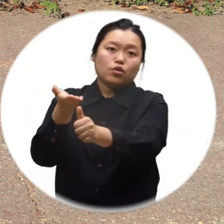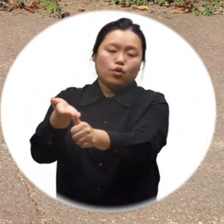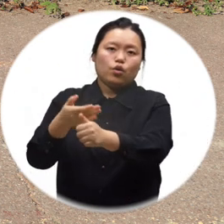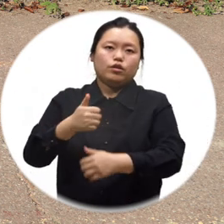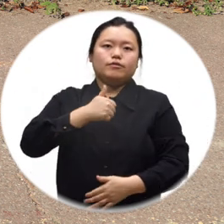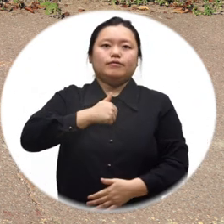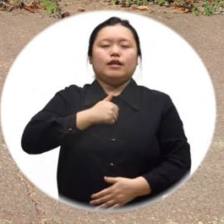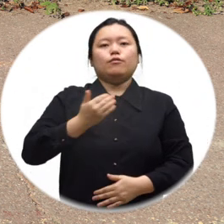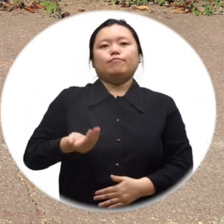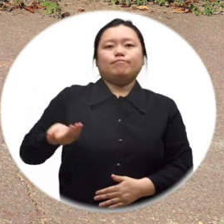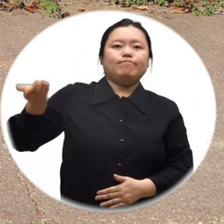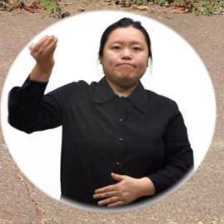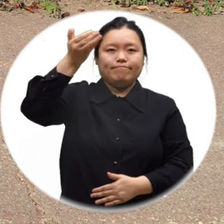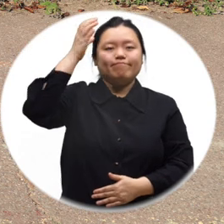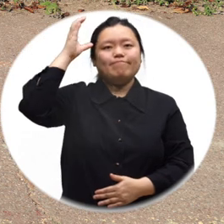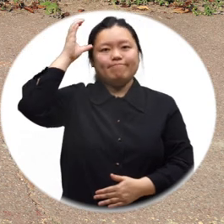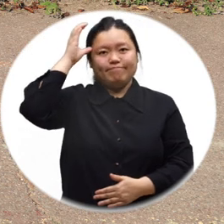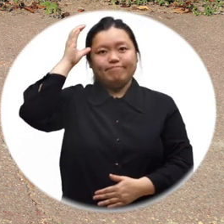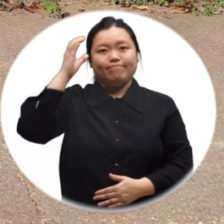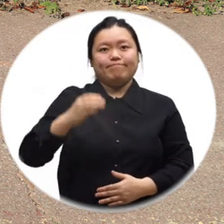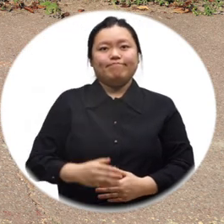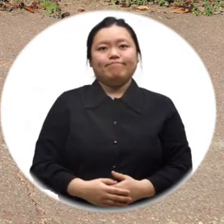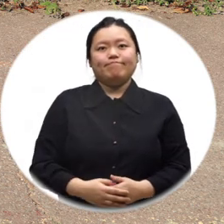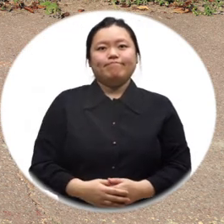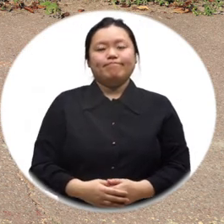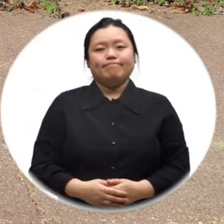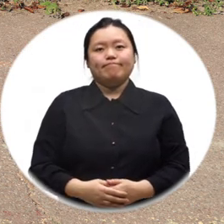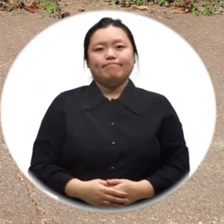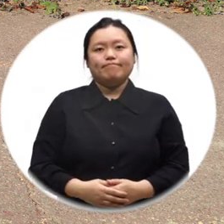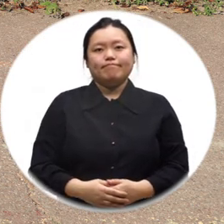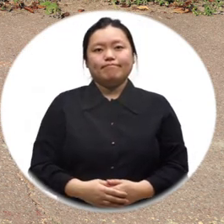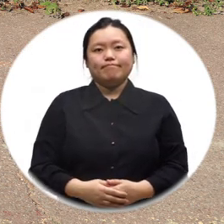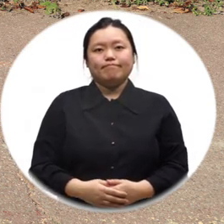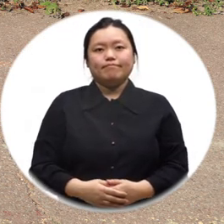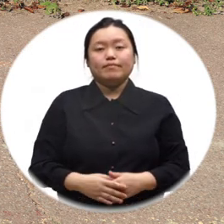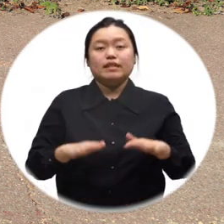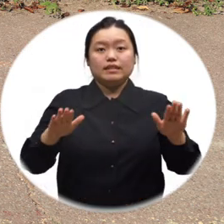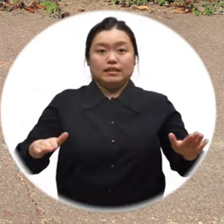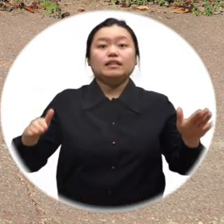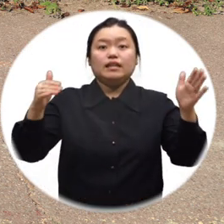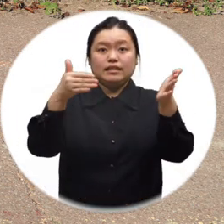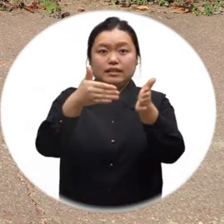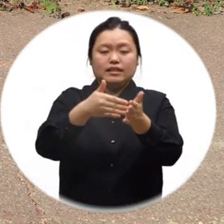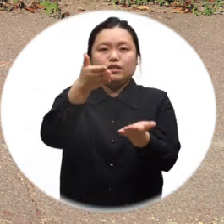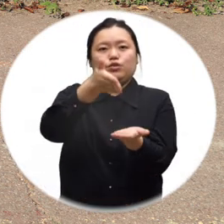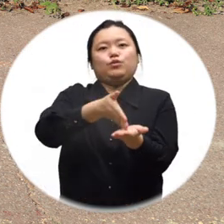기대하고 있습니다. 지금까지 시흥시청소식의 김도희였습니다.